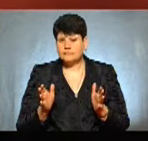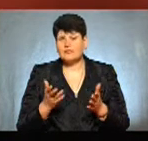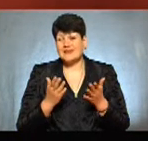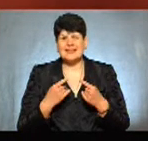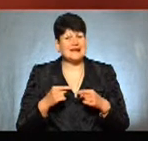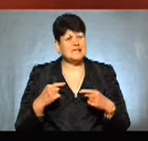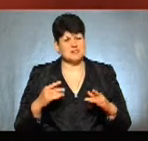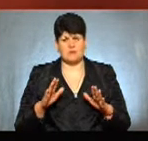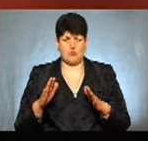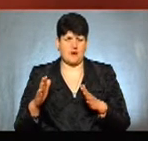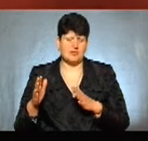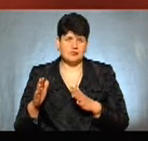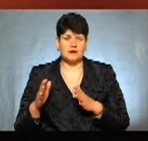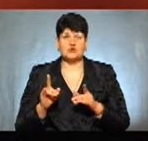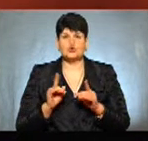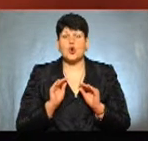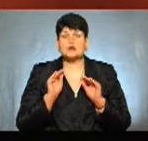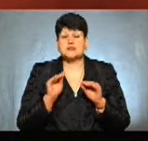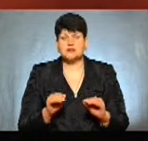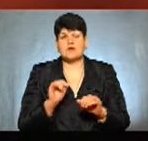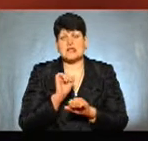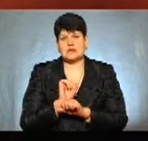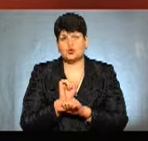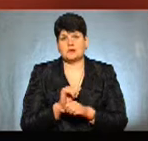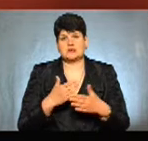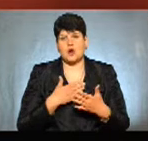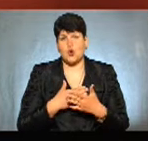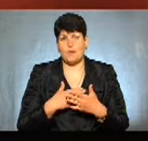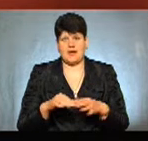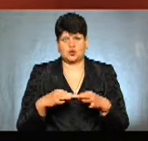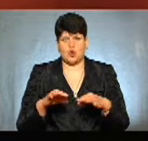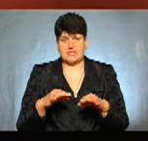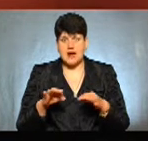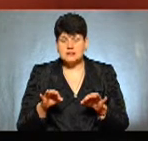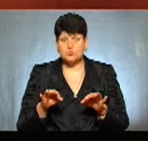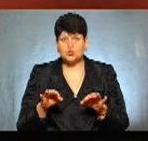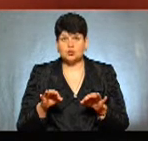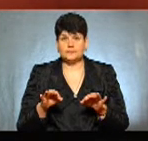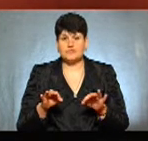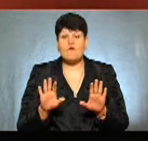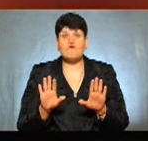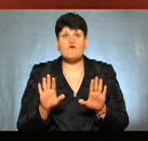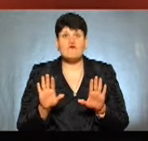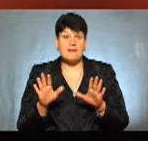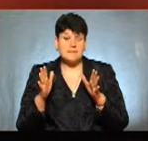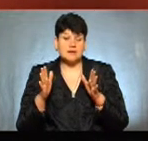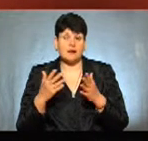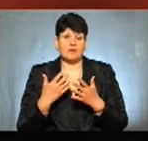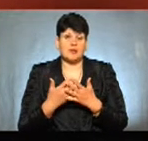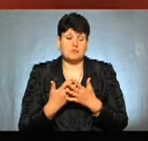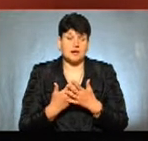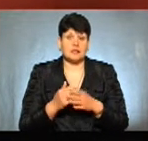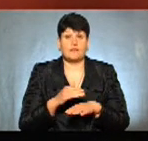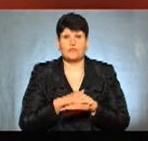моменти щодо розташування на зупинках громадського транспорту. В випадках, наприклад, як по